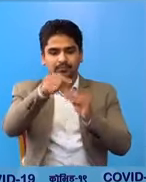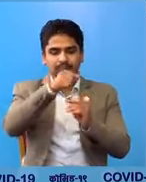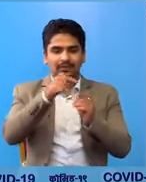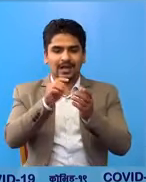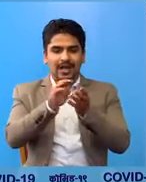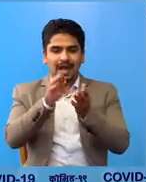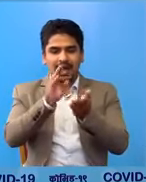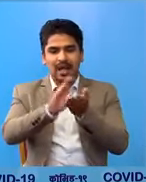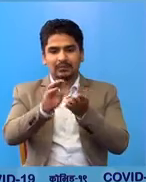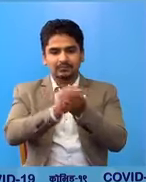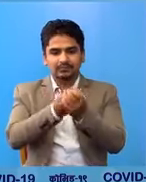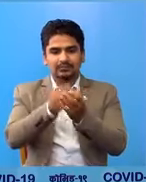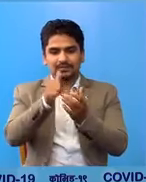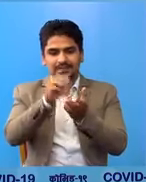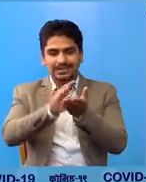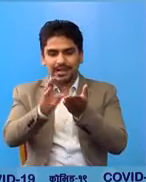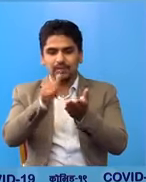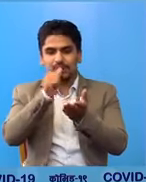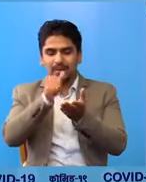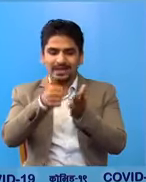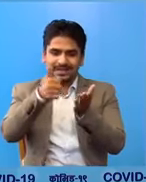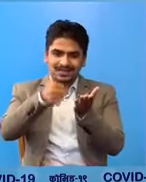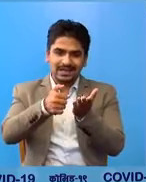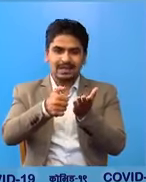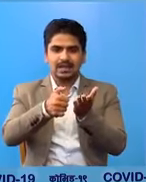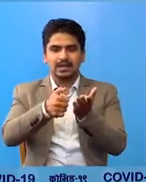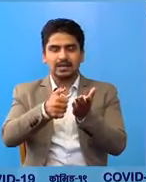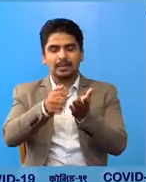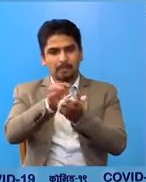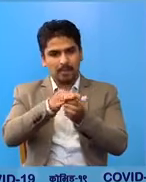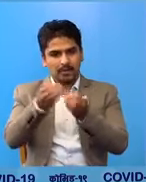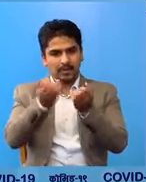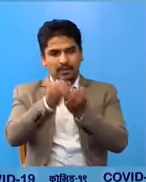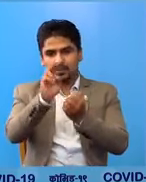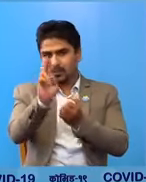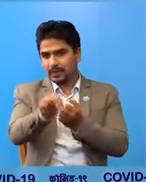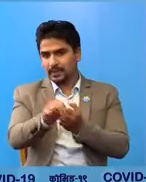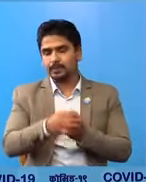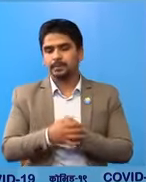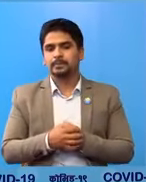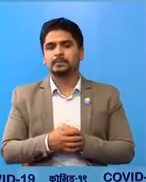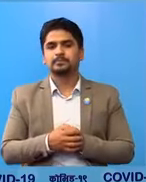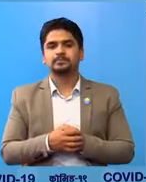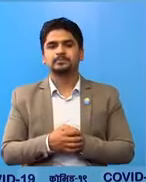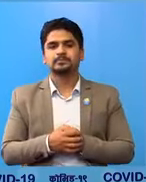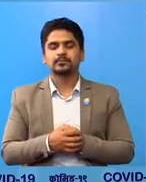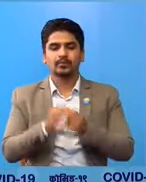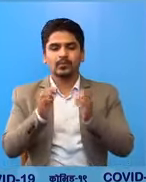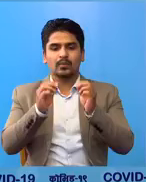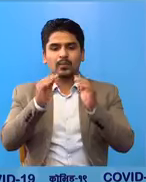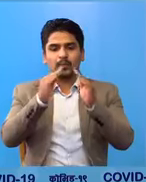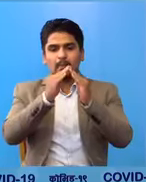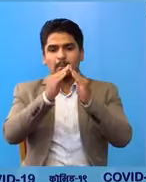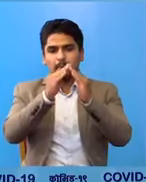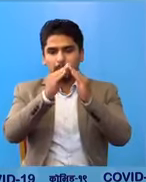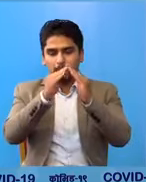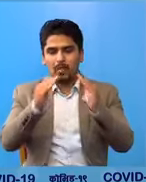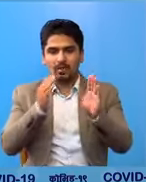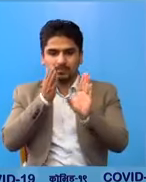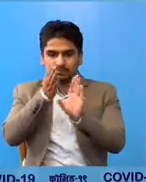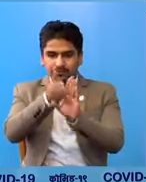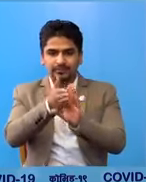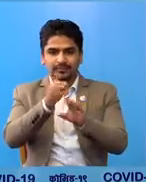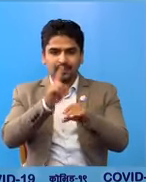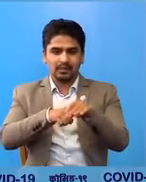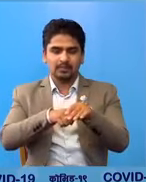हाद दुने साबुन रपानी वा सैनिटाईजर को अनिवारे वेवस्ता मिला होने बवन प्रवेश गर्दा